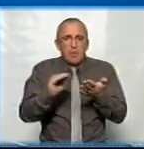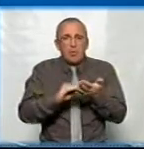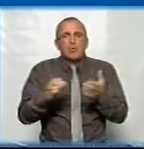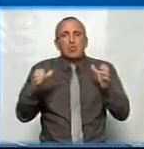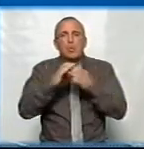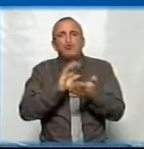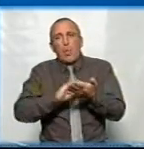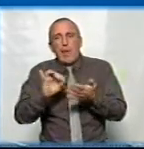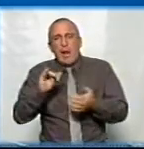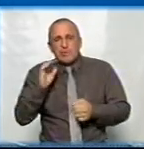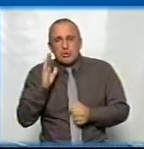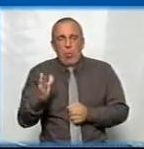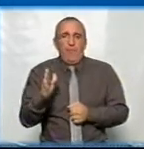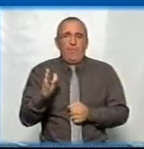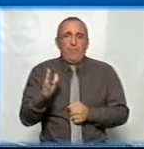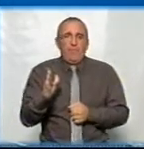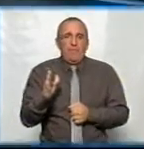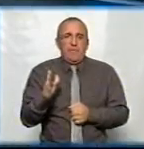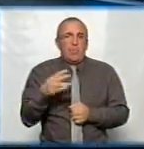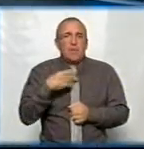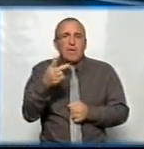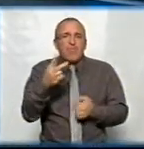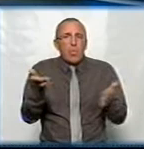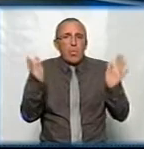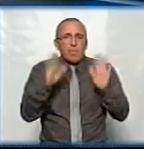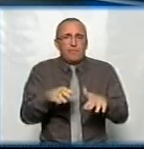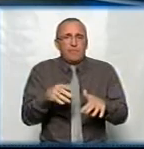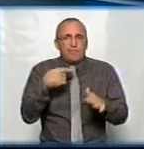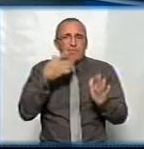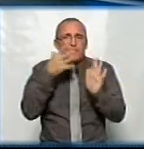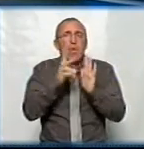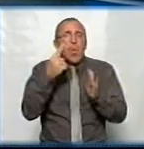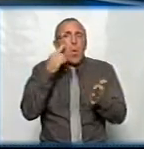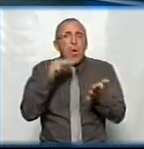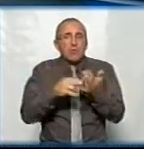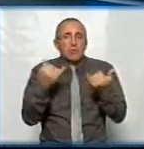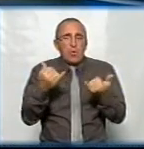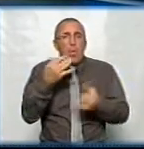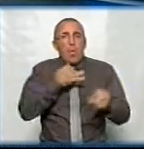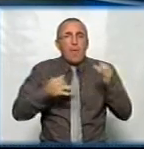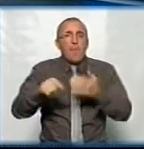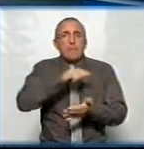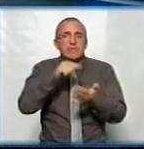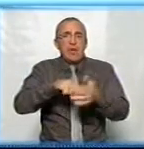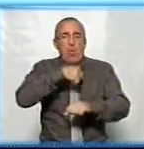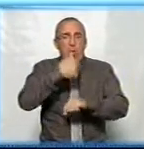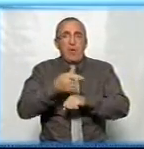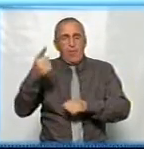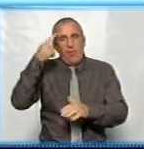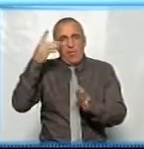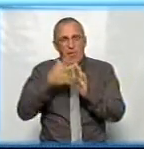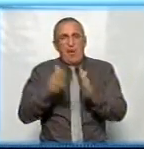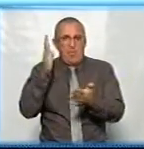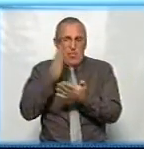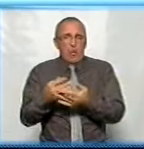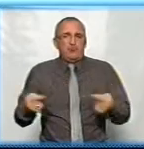журналістів, художники, архітектори. Я хочу зрозуміти, як ви оцінюєте те, що сьогодні говорять міський голова. Я його розумію прямо